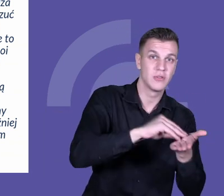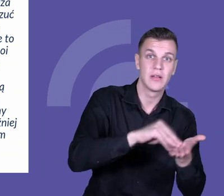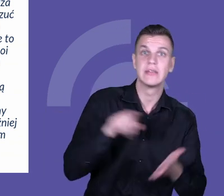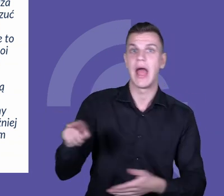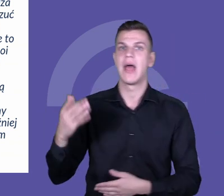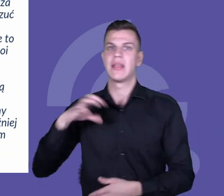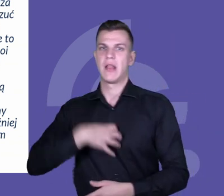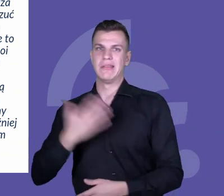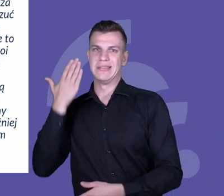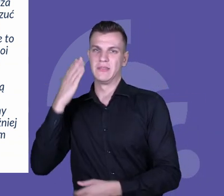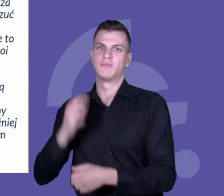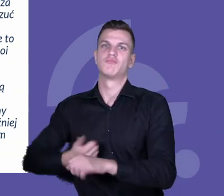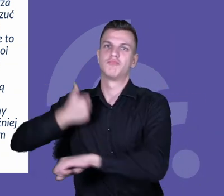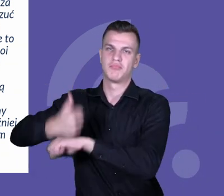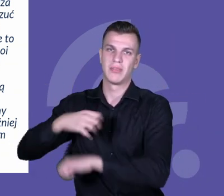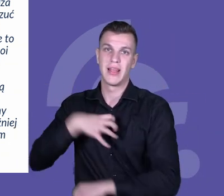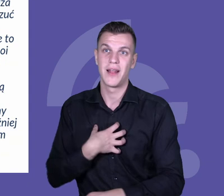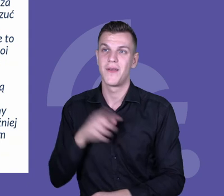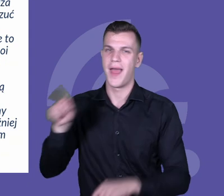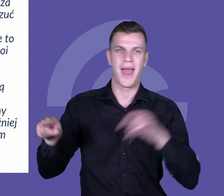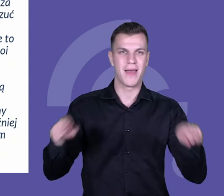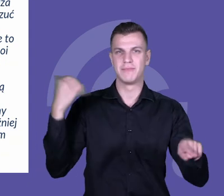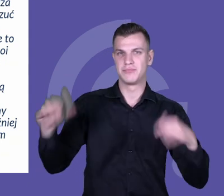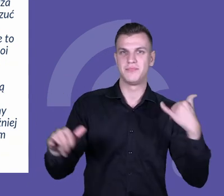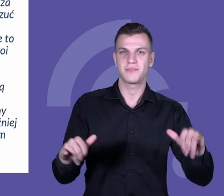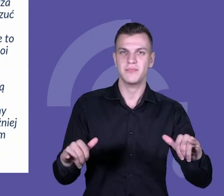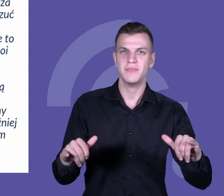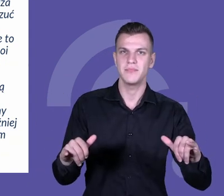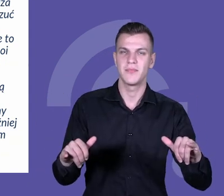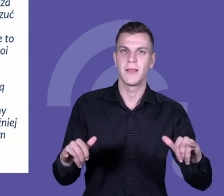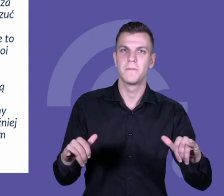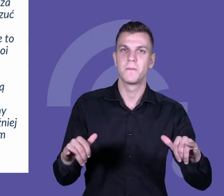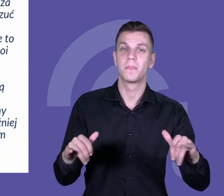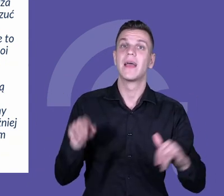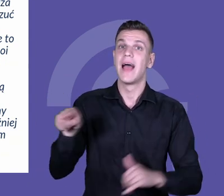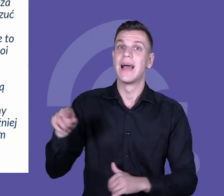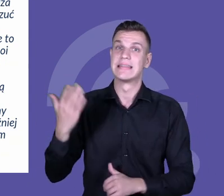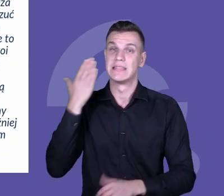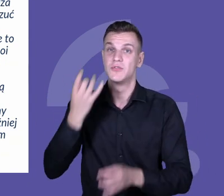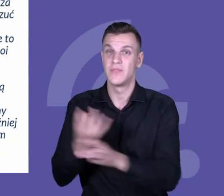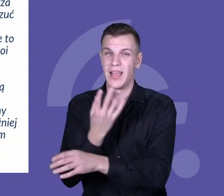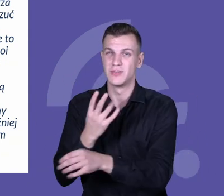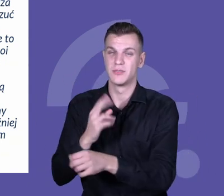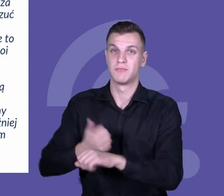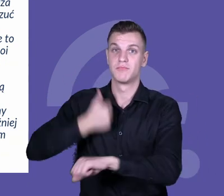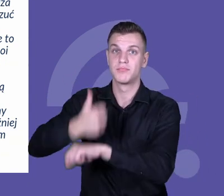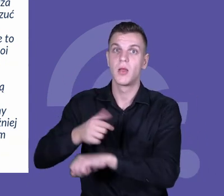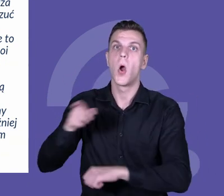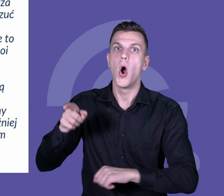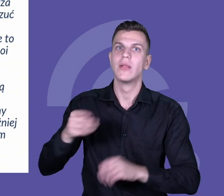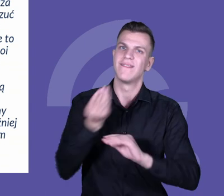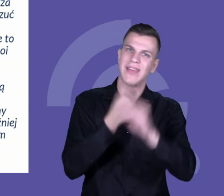dużo większa nastąpiła zmiana, czyli mogli w dużo większym stopniu skorzystać i wdrożyć te